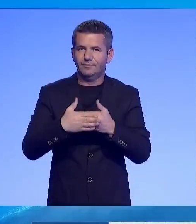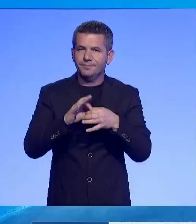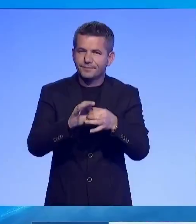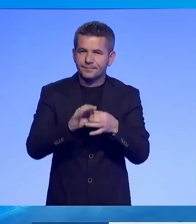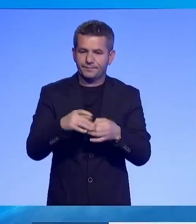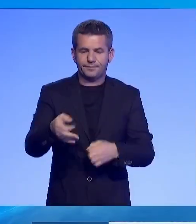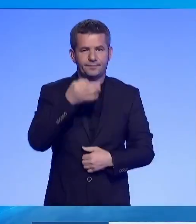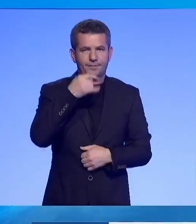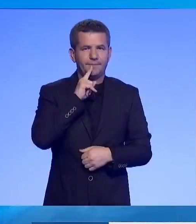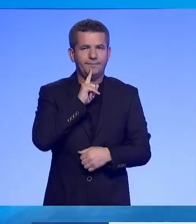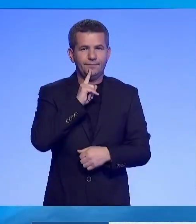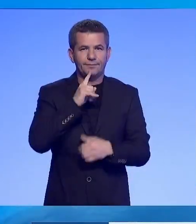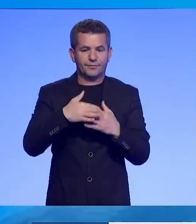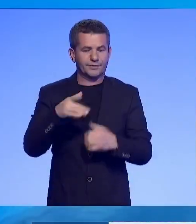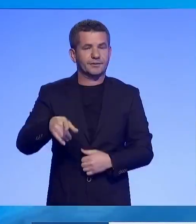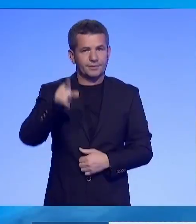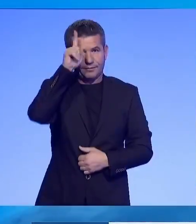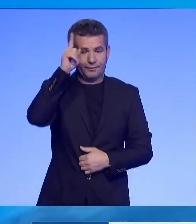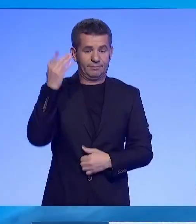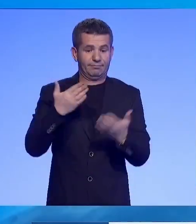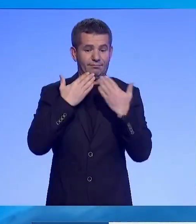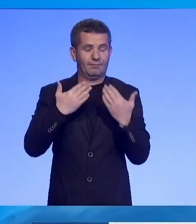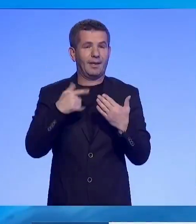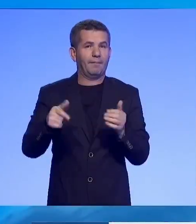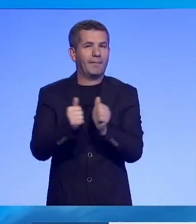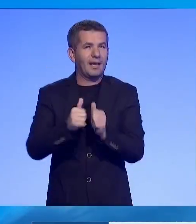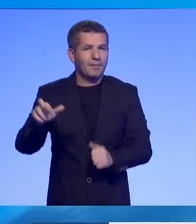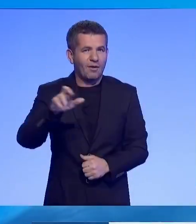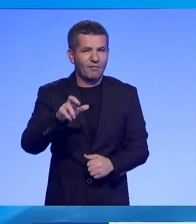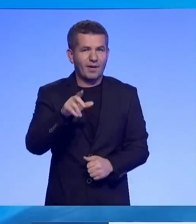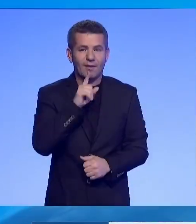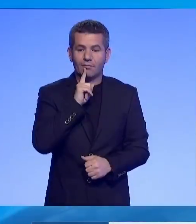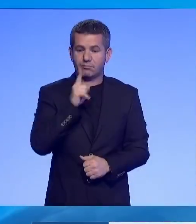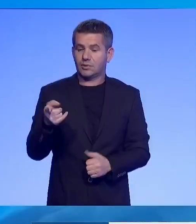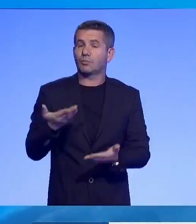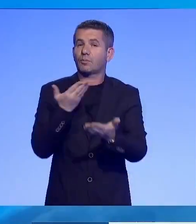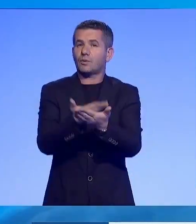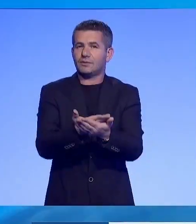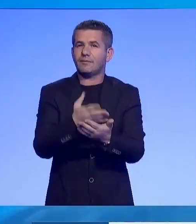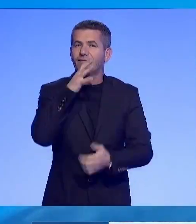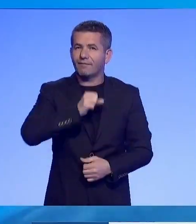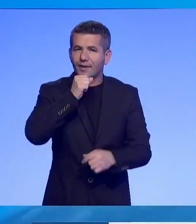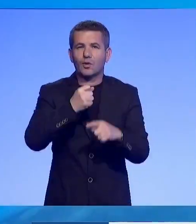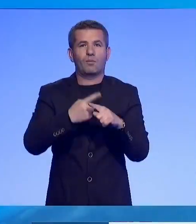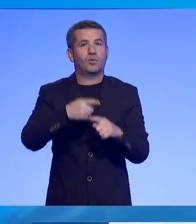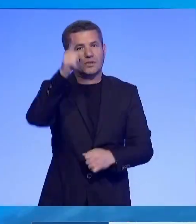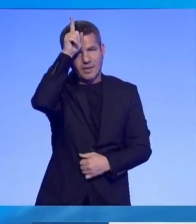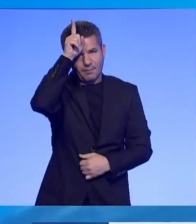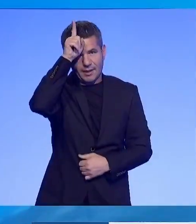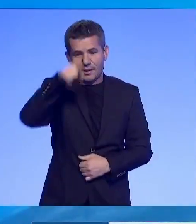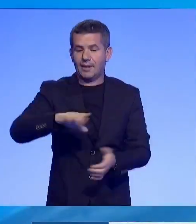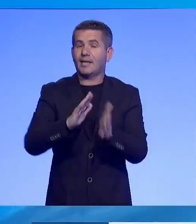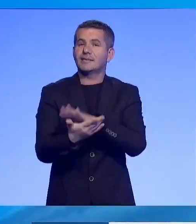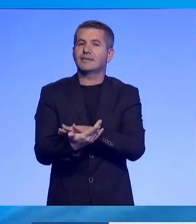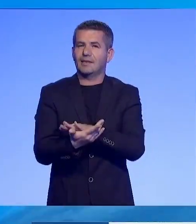propozimin Franco-Gjerman i cilin nga bëje vjërsoho të jetë qeles për avancimin drejt rrugës evropiane. Zdë nësja e